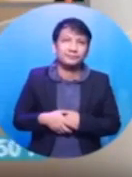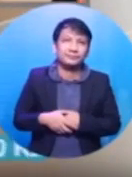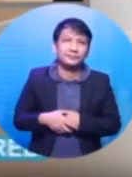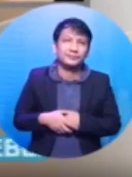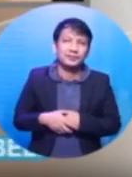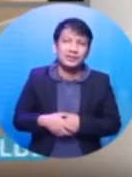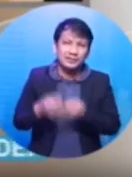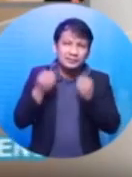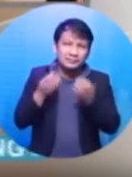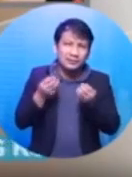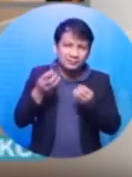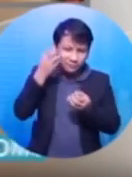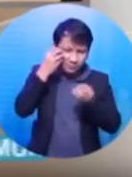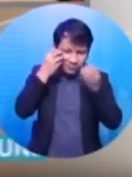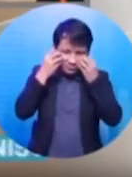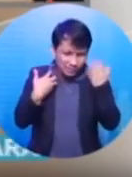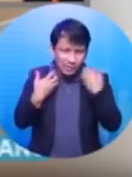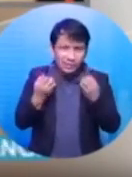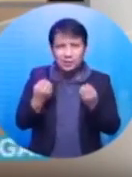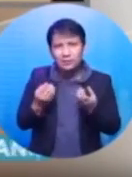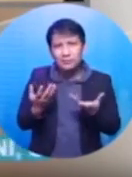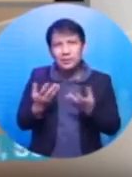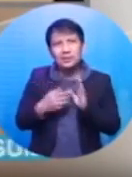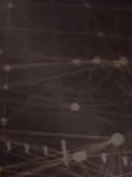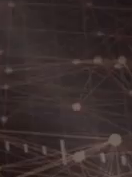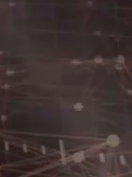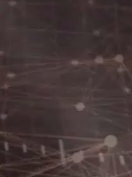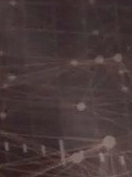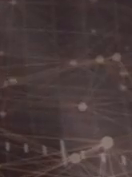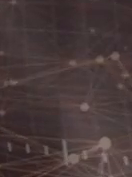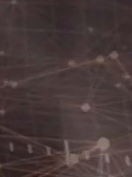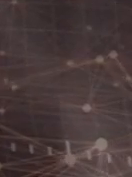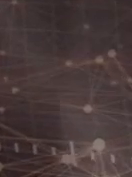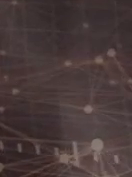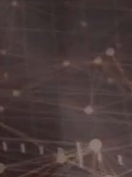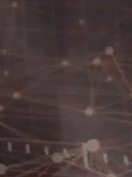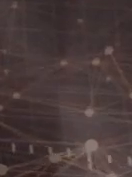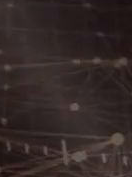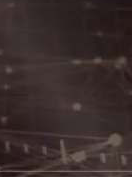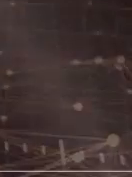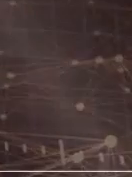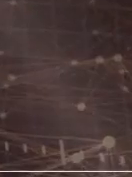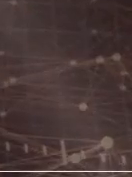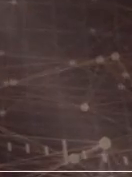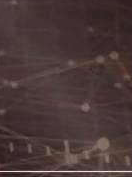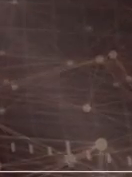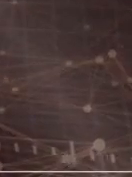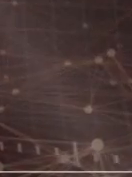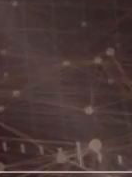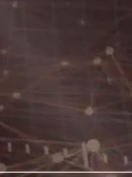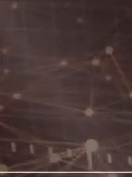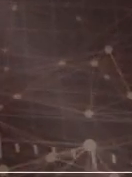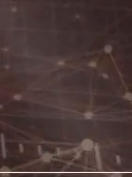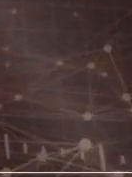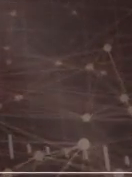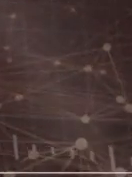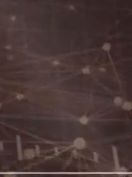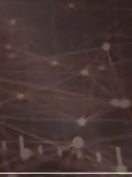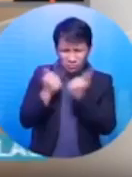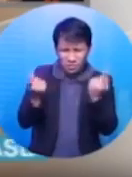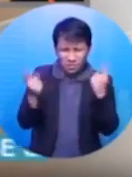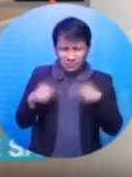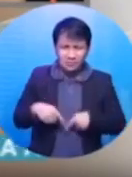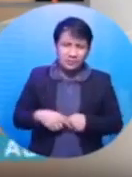po. Andami niyo po mga pasa kamlot sa buka. Kayo po ay binubog ni mami niyo at saka ni ate niyo. Pwede yung pakikwento sa akin. Ano